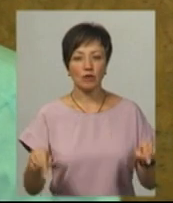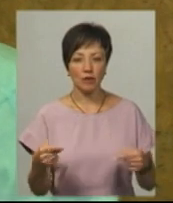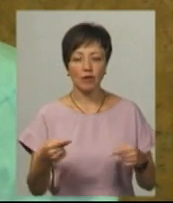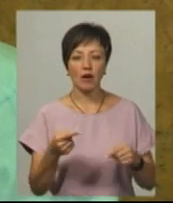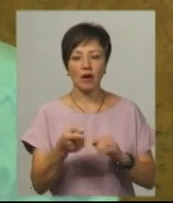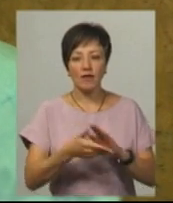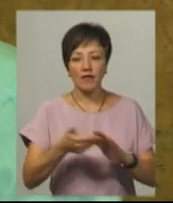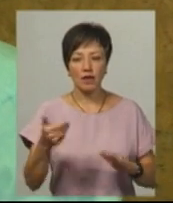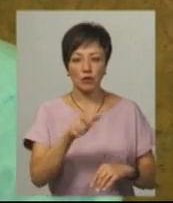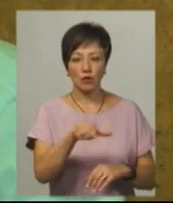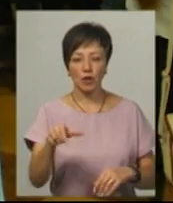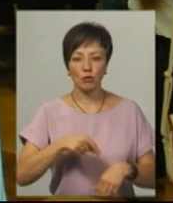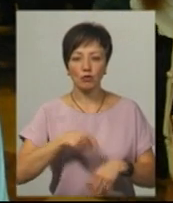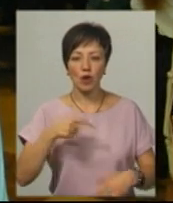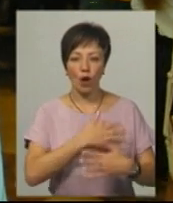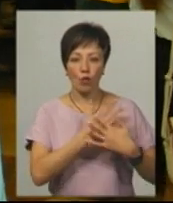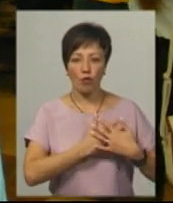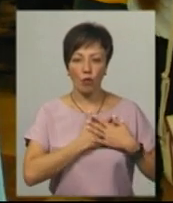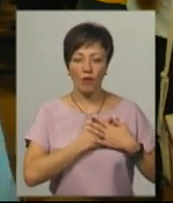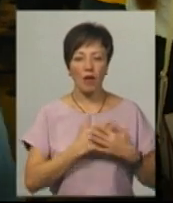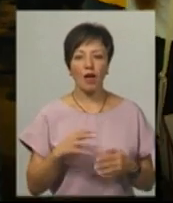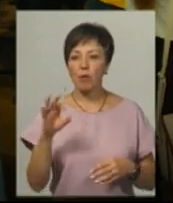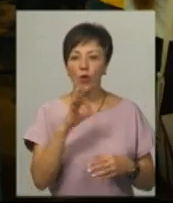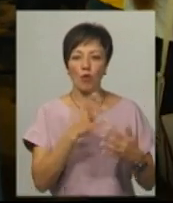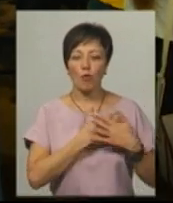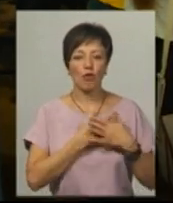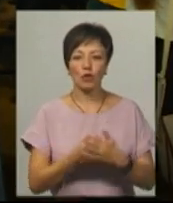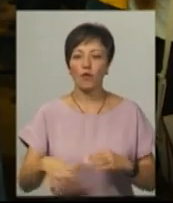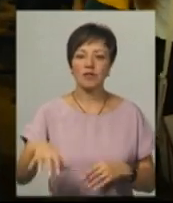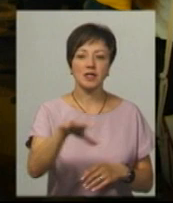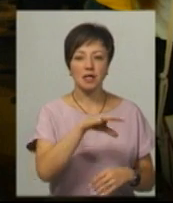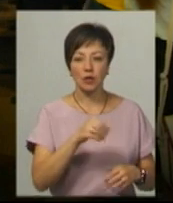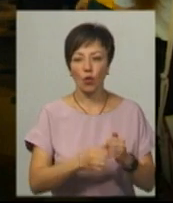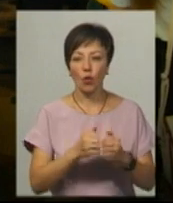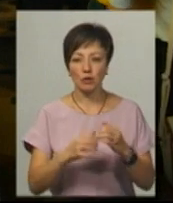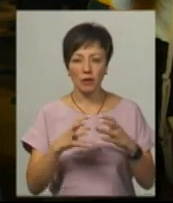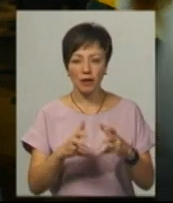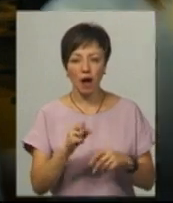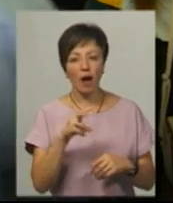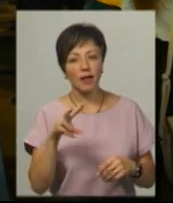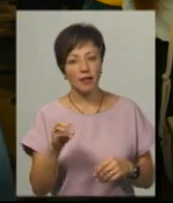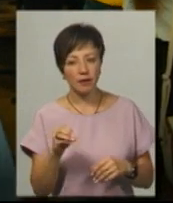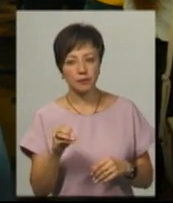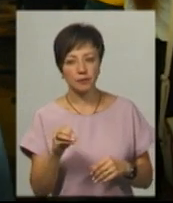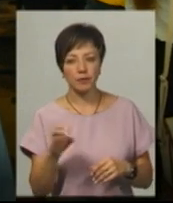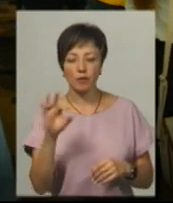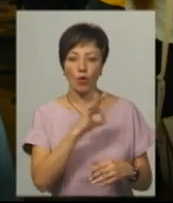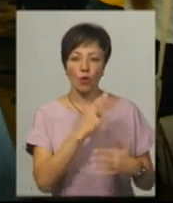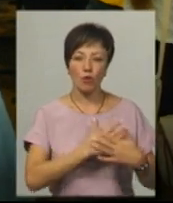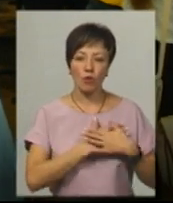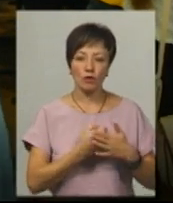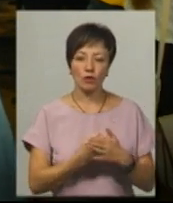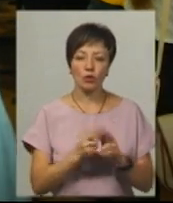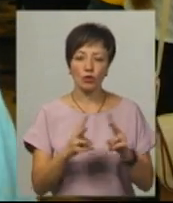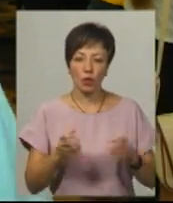викликати у глядача почуття любові. Не йдеться про любов до всіх, до кожного на планеті, але про любов до